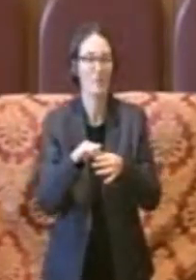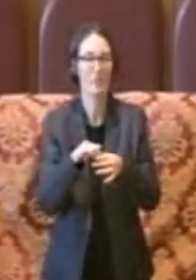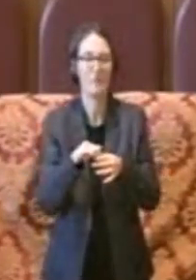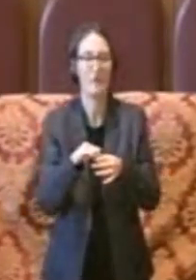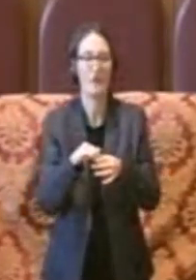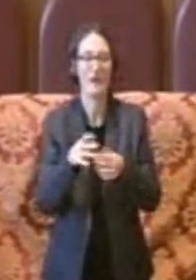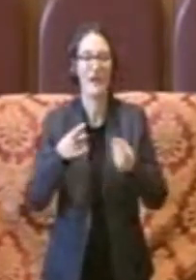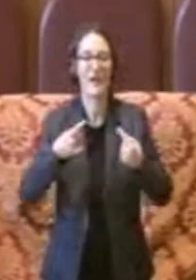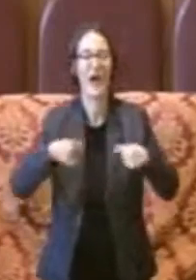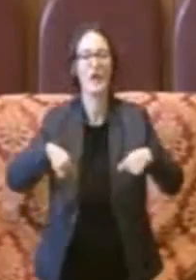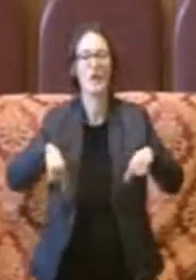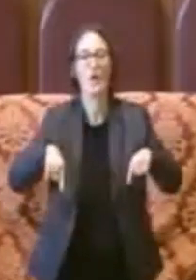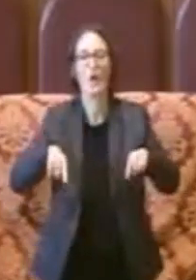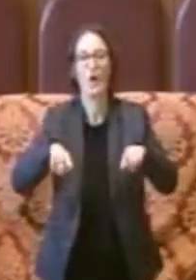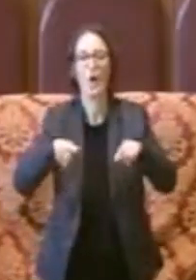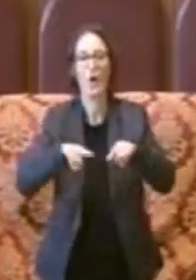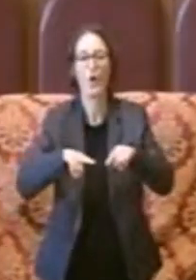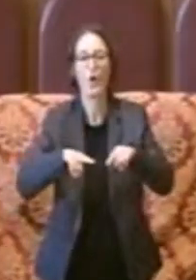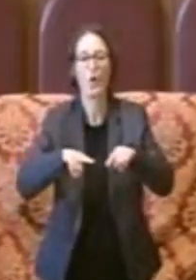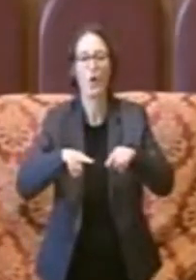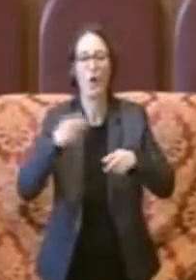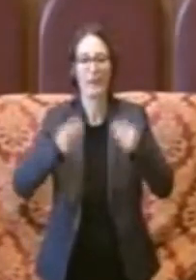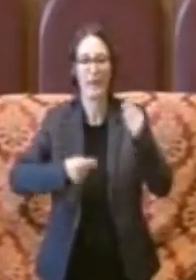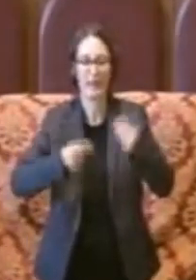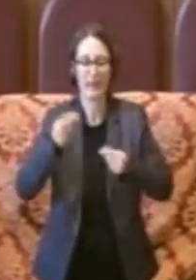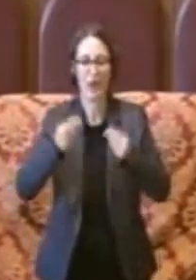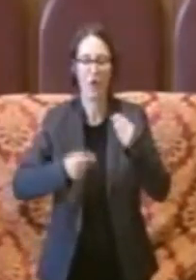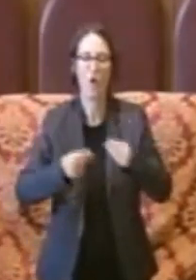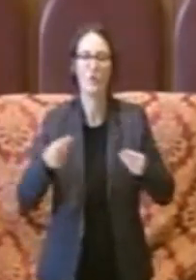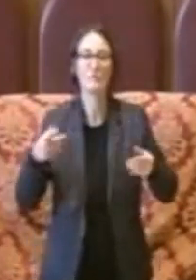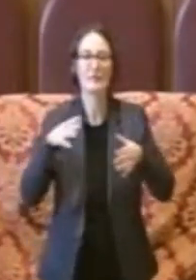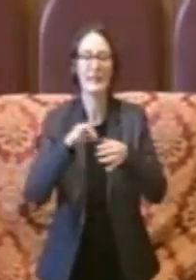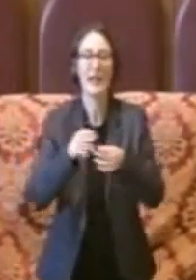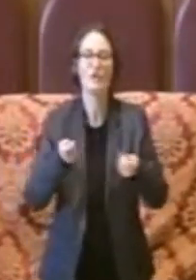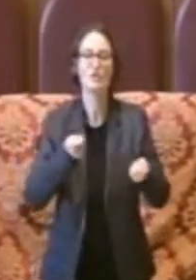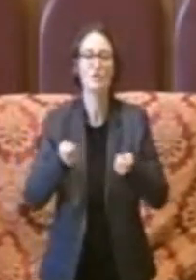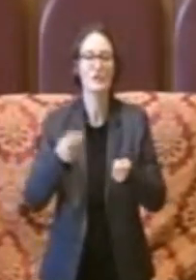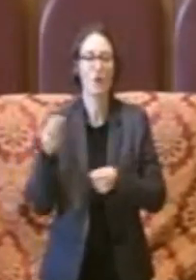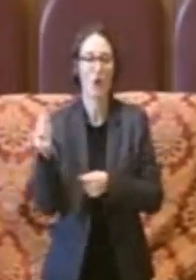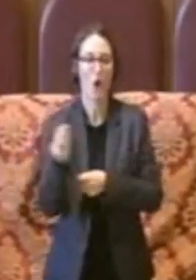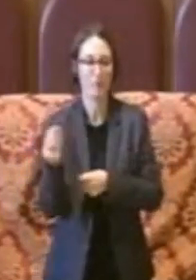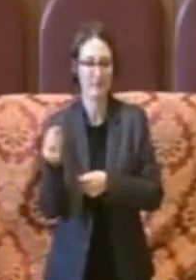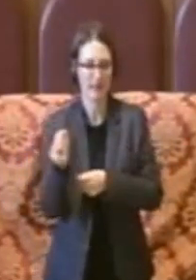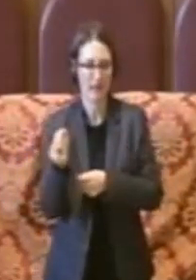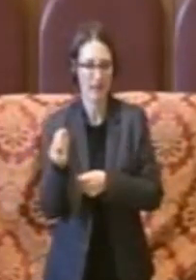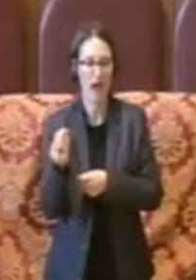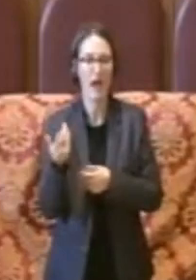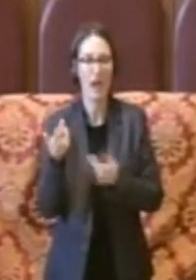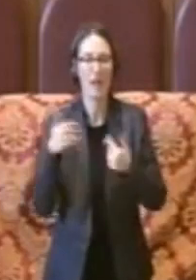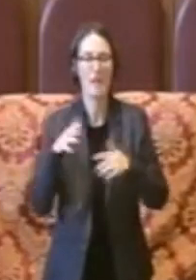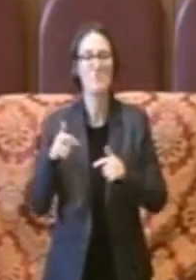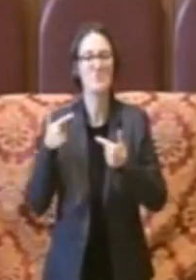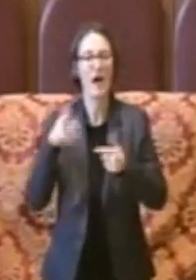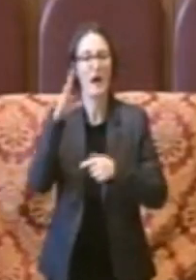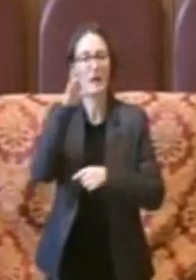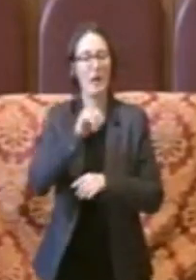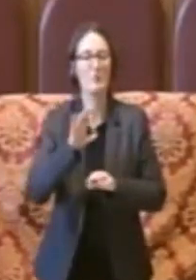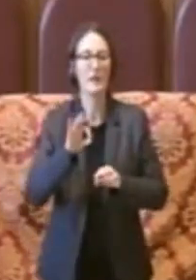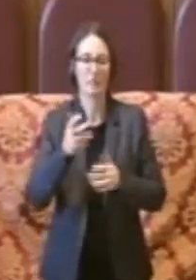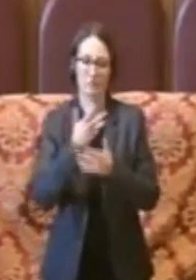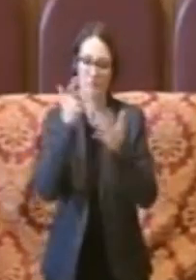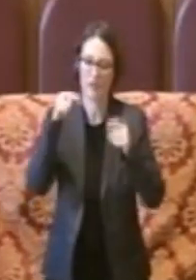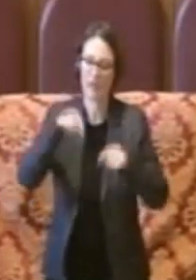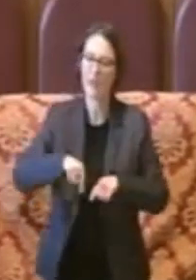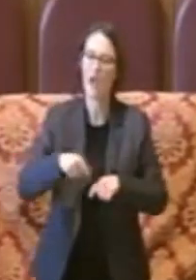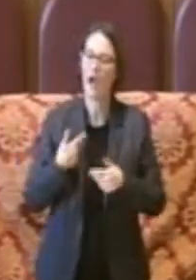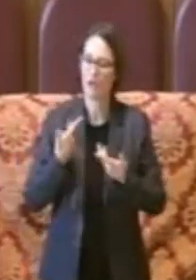dei Conti legata alla gestione commissariale ha fatto capire che la strada di risanamento che